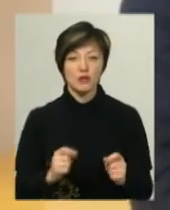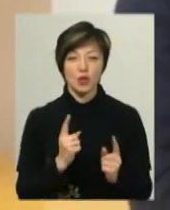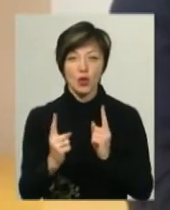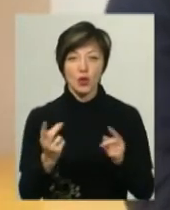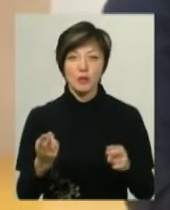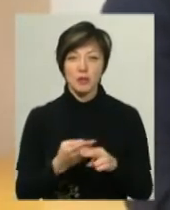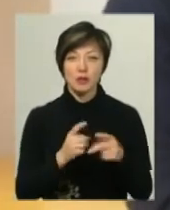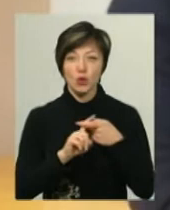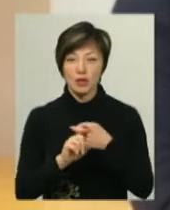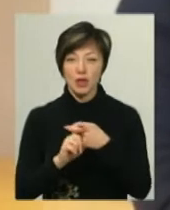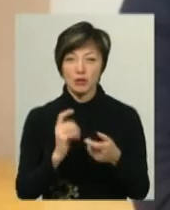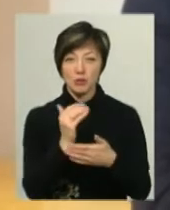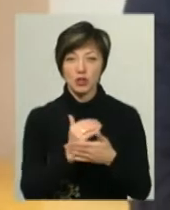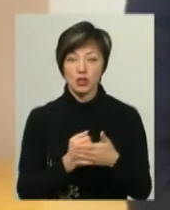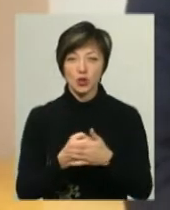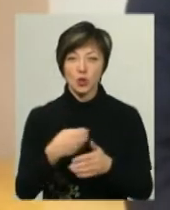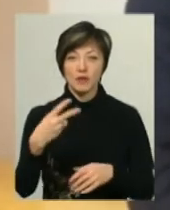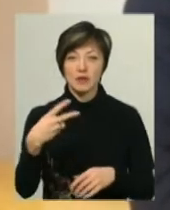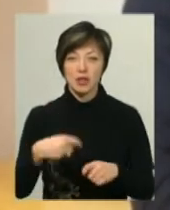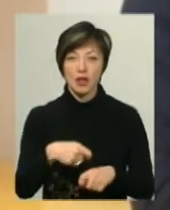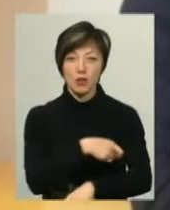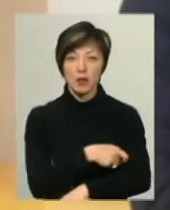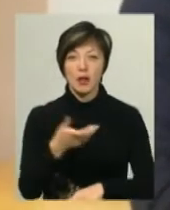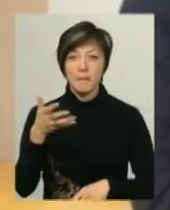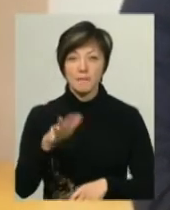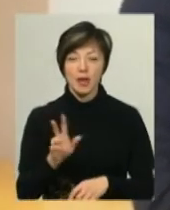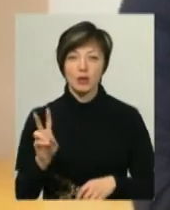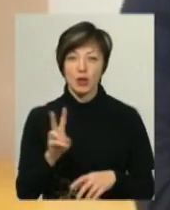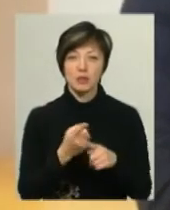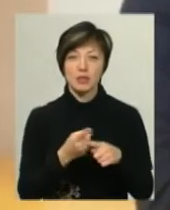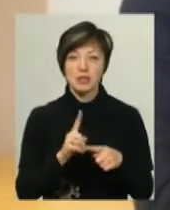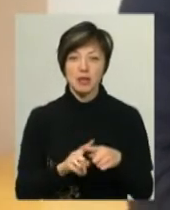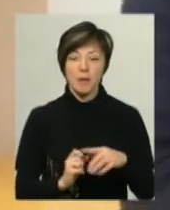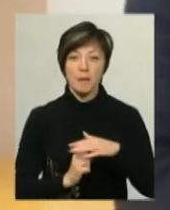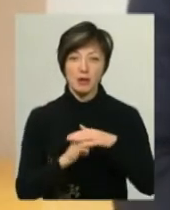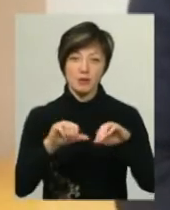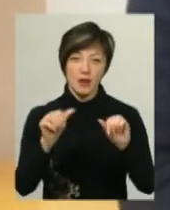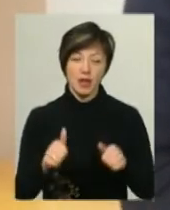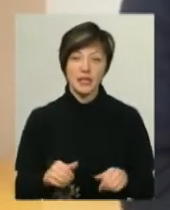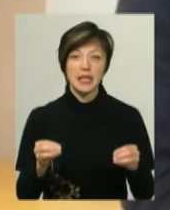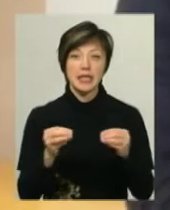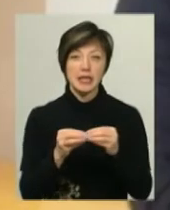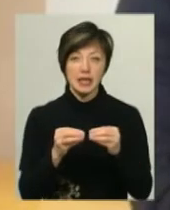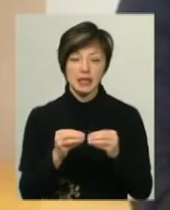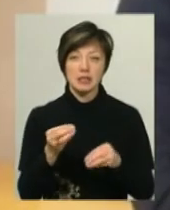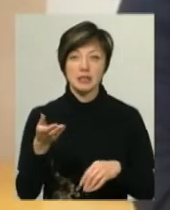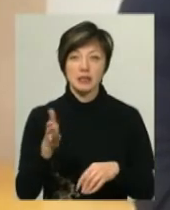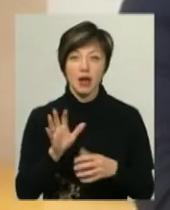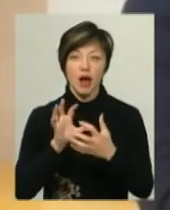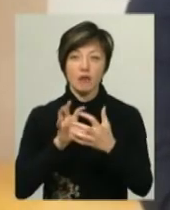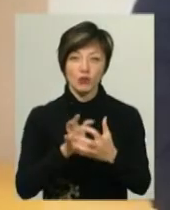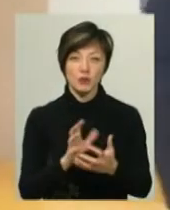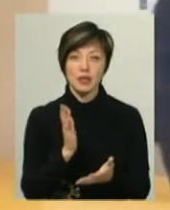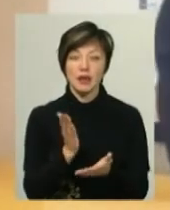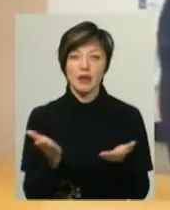безконтактної мережі до 20 кілометрів. 5 тролейбусів – це у базовому варіанті. Ну і 10 автобусів,